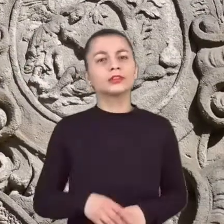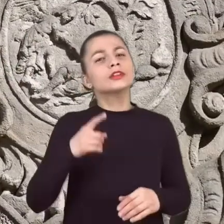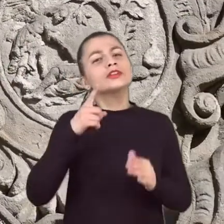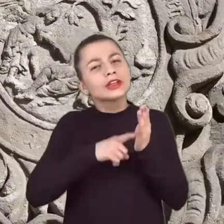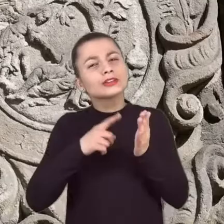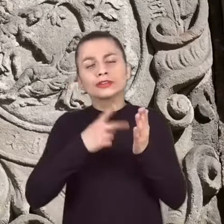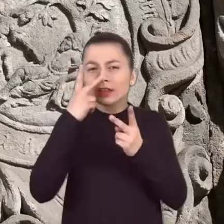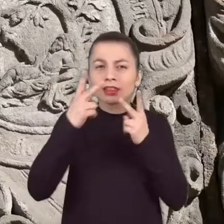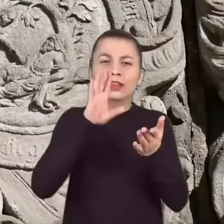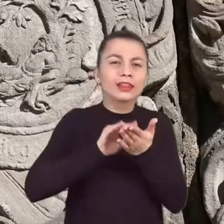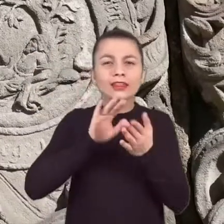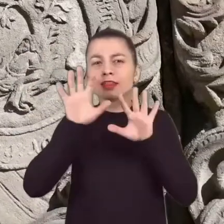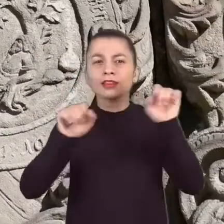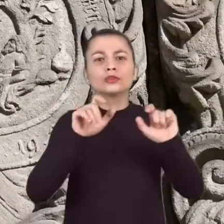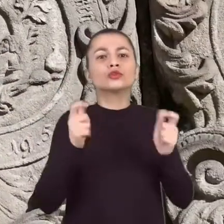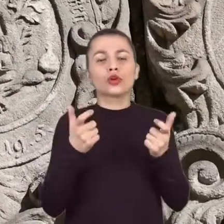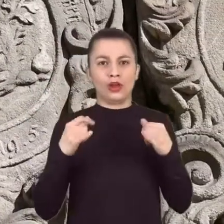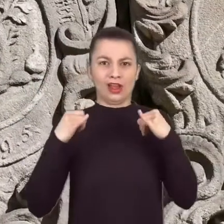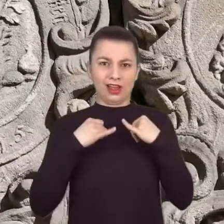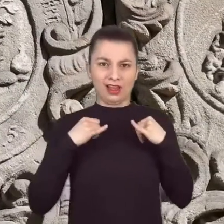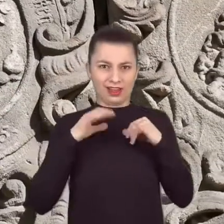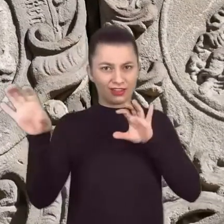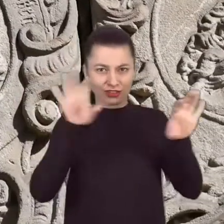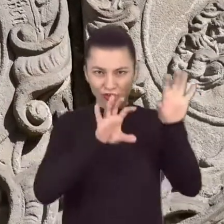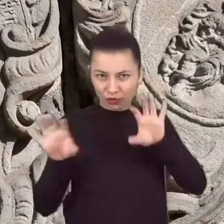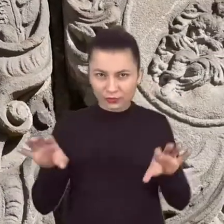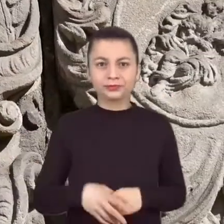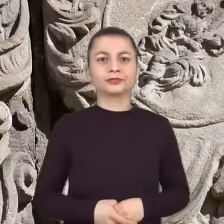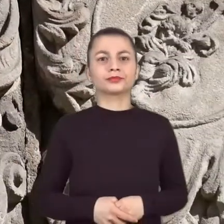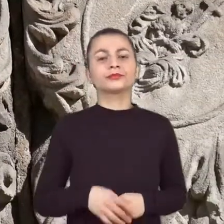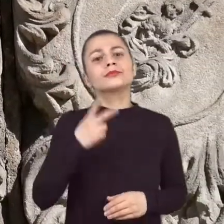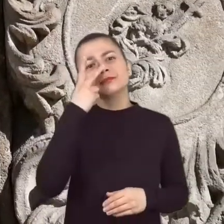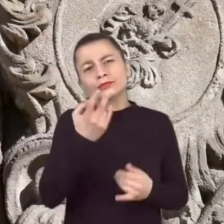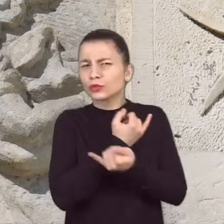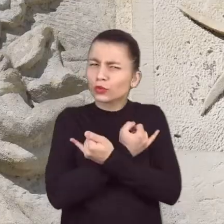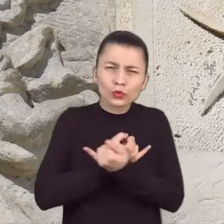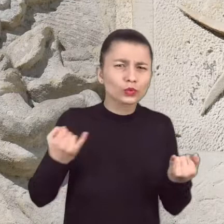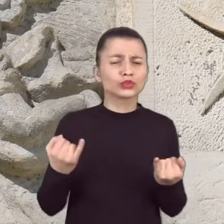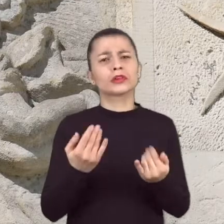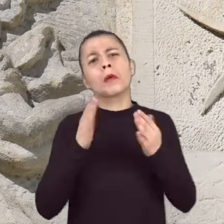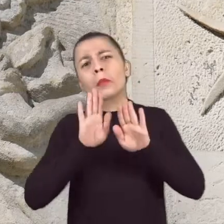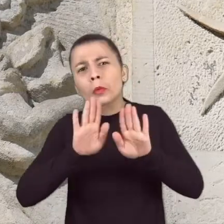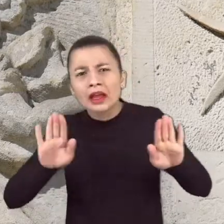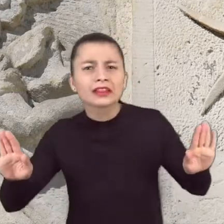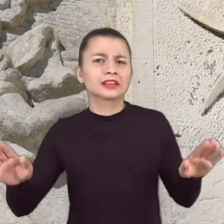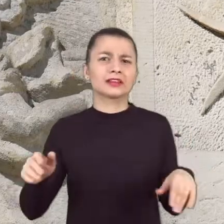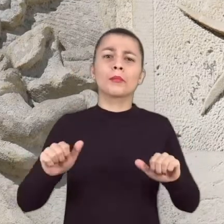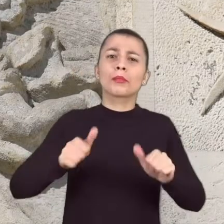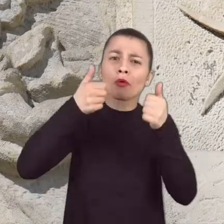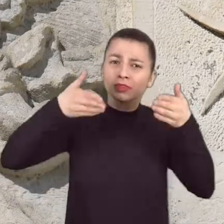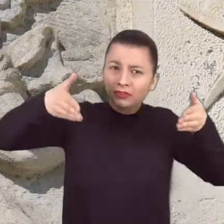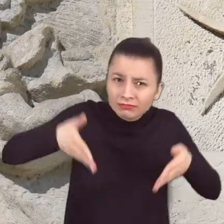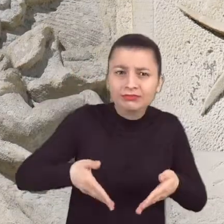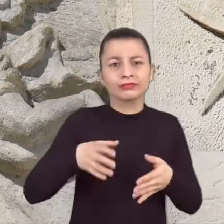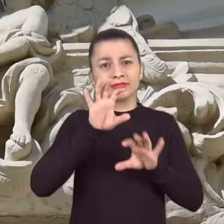Jednym z bardzo często powtarzających się motywów były anioły. Spotkać je możemy na wielu płytach i pomnikach